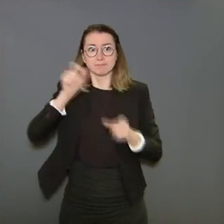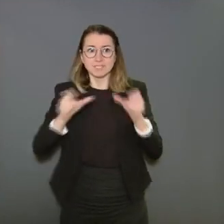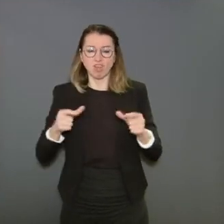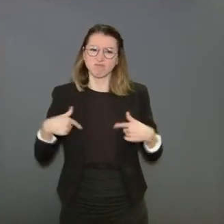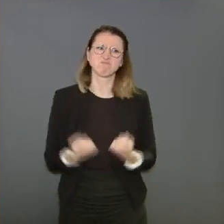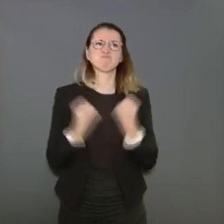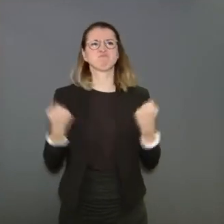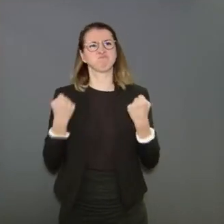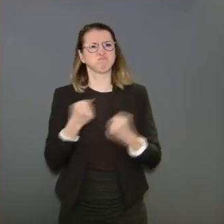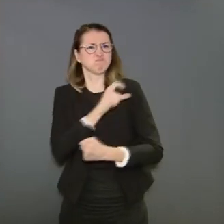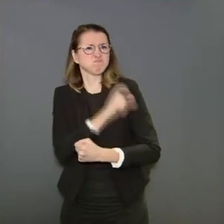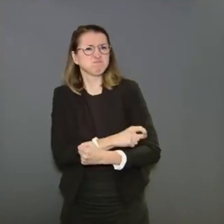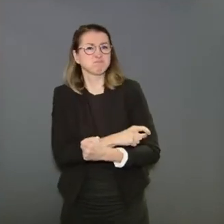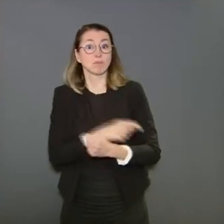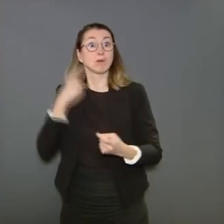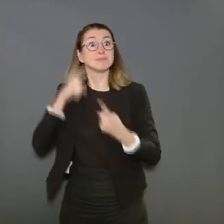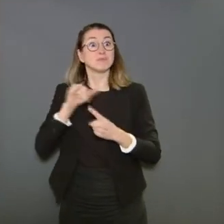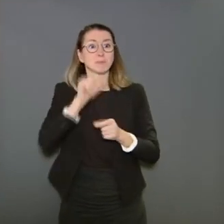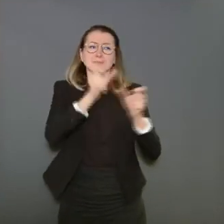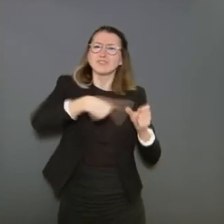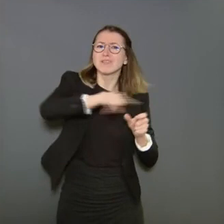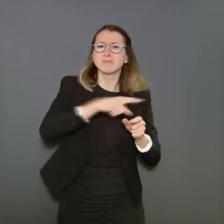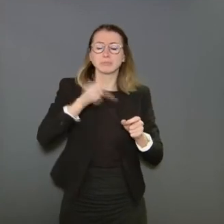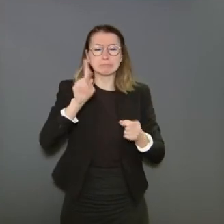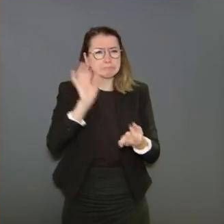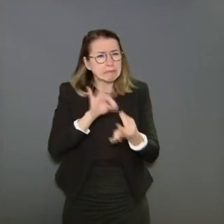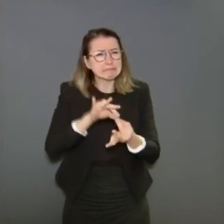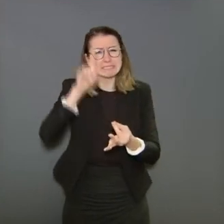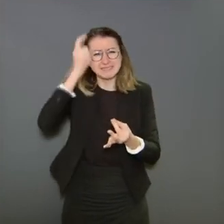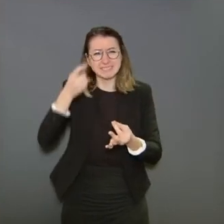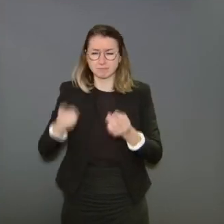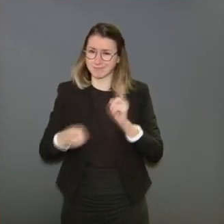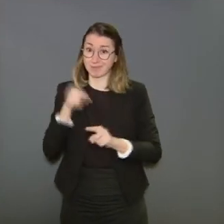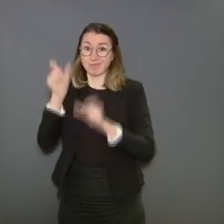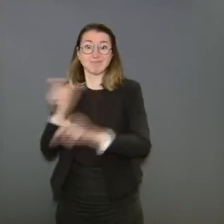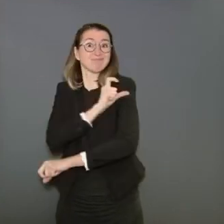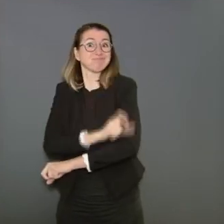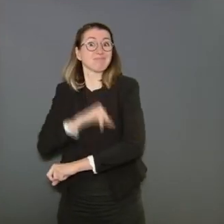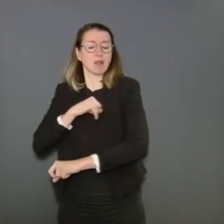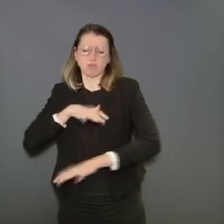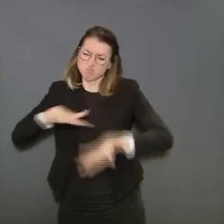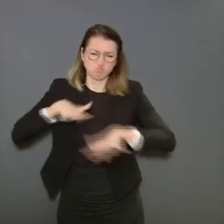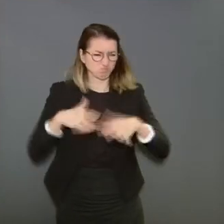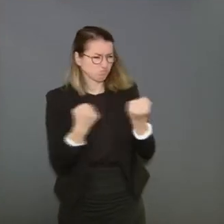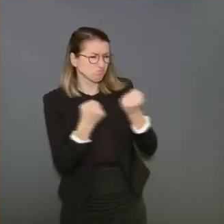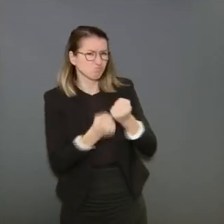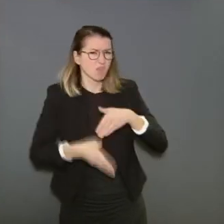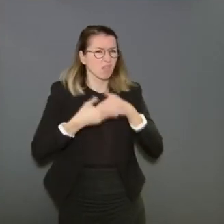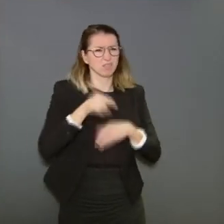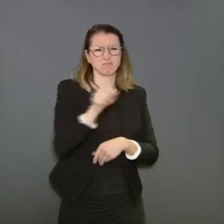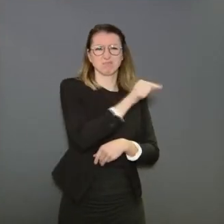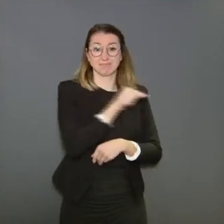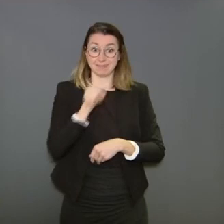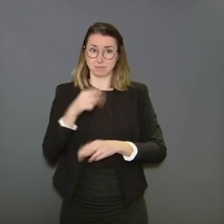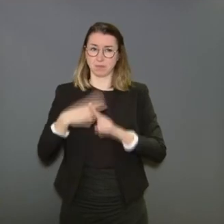ceux qui sont vulnérables, je pense que c'est la logique même et que c'est au sein de la solidarité que nous montrons aujourd